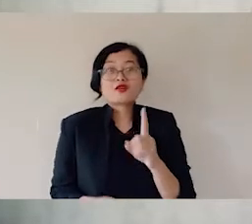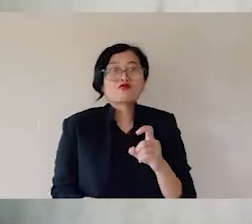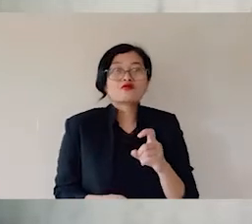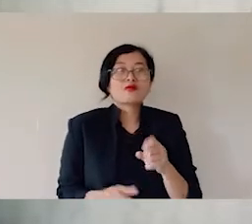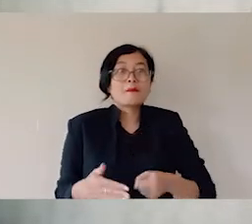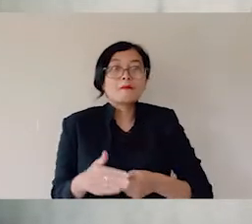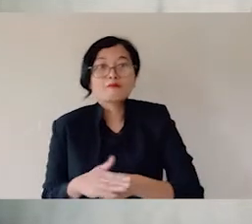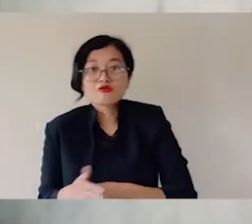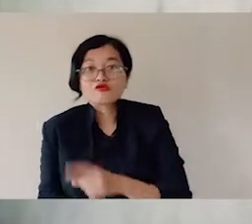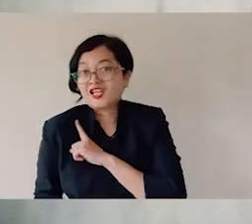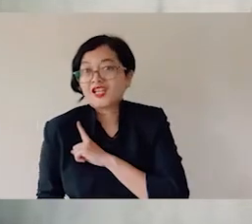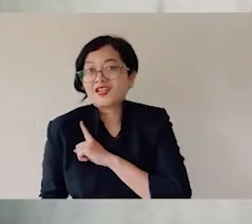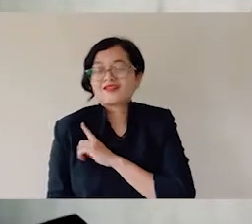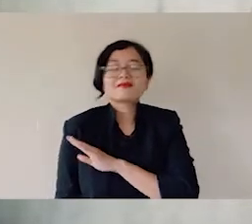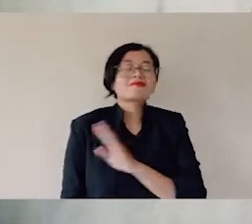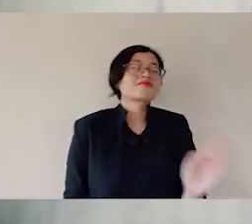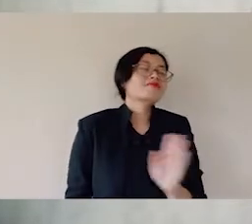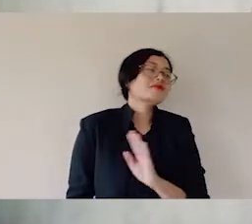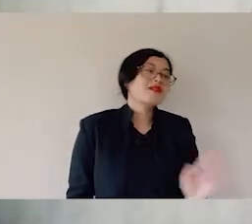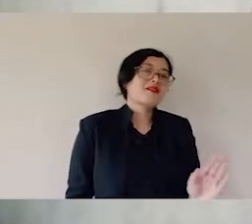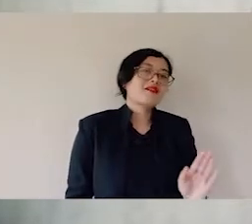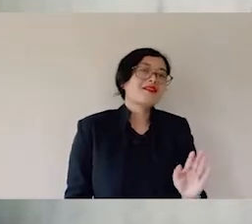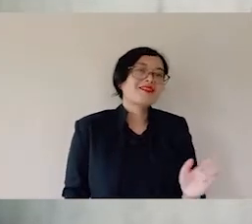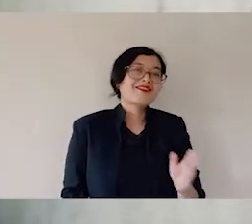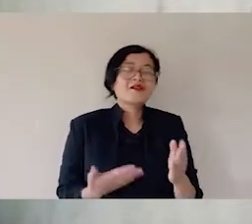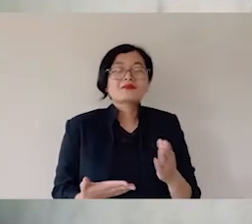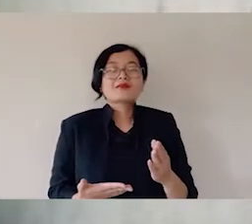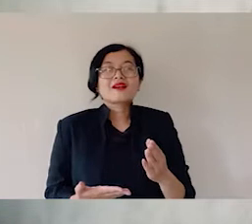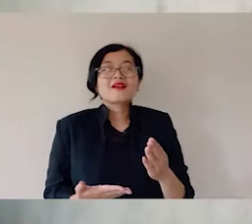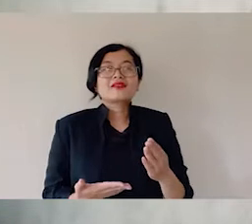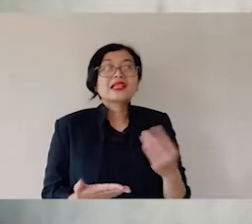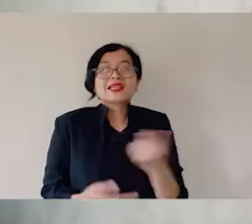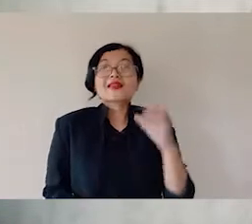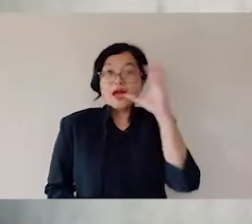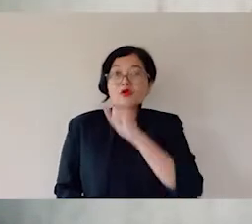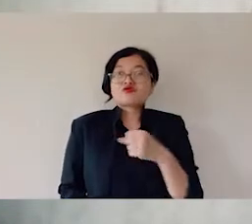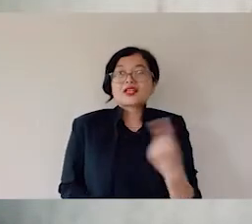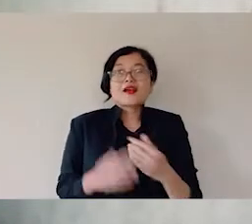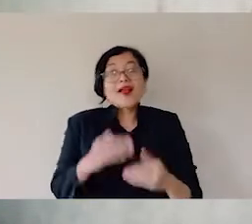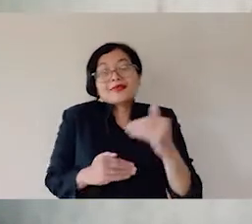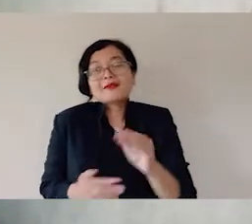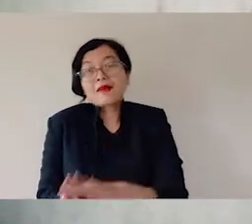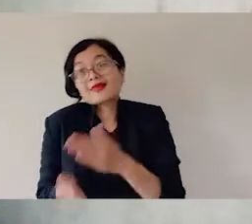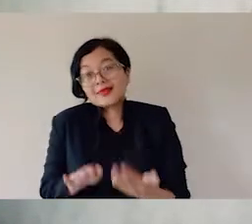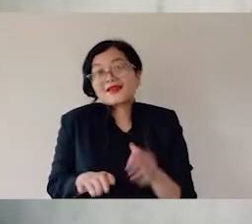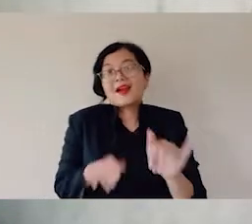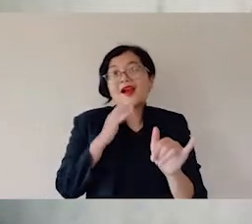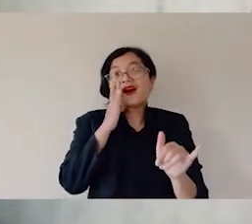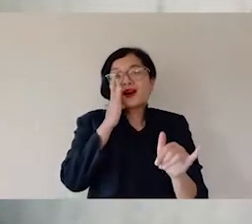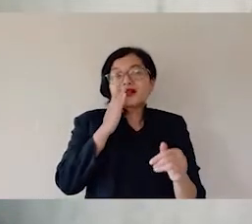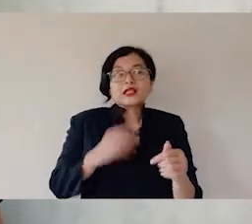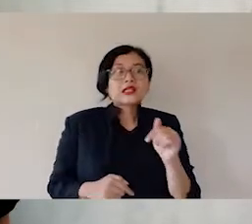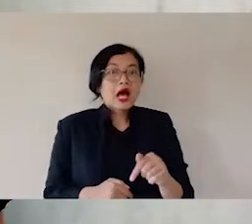Karena entah segera, entah berlama-lama, entah kapanpun kita tidak pernah tahu